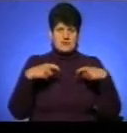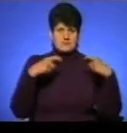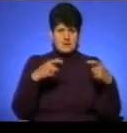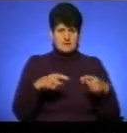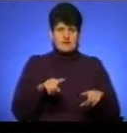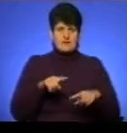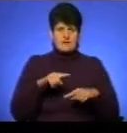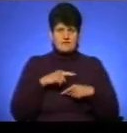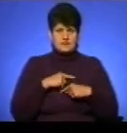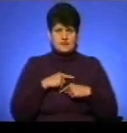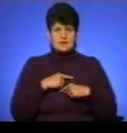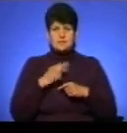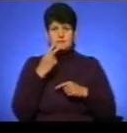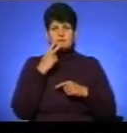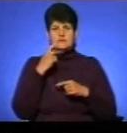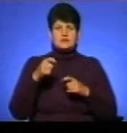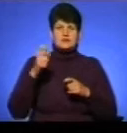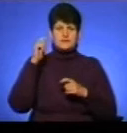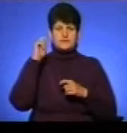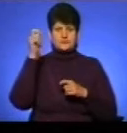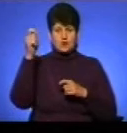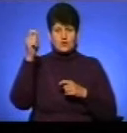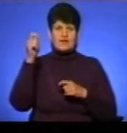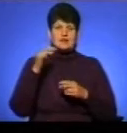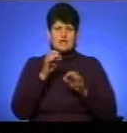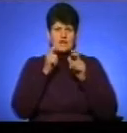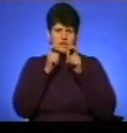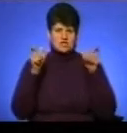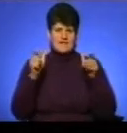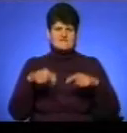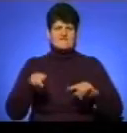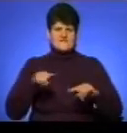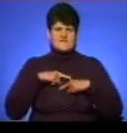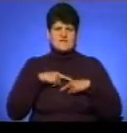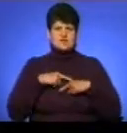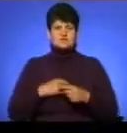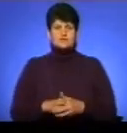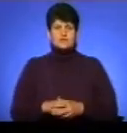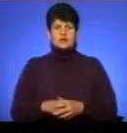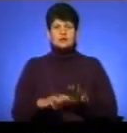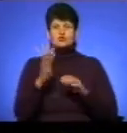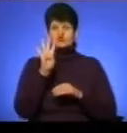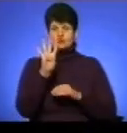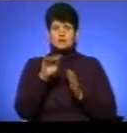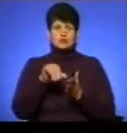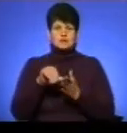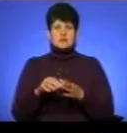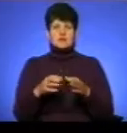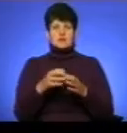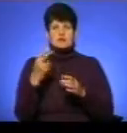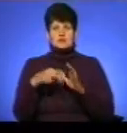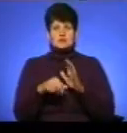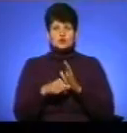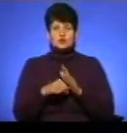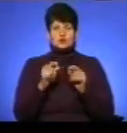фініш, принесіть конверт і кричіть «хоч фініш», щоб ви зафіксували ваш час. Чотири учасники команди 26-ї